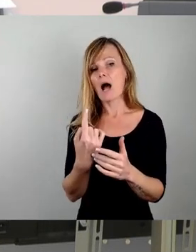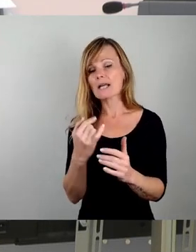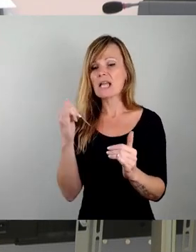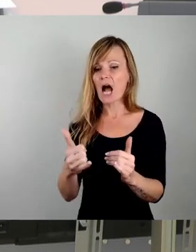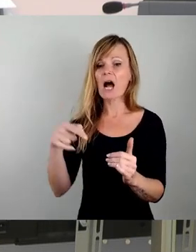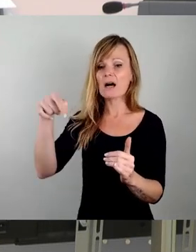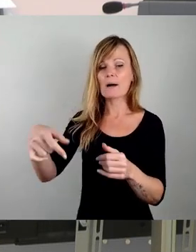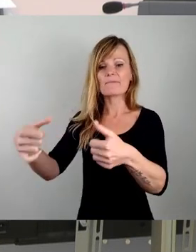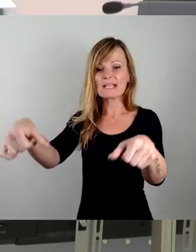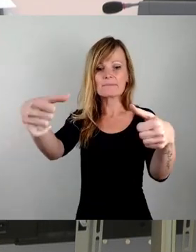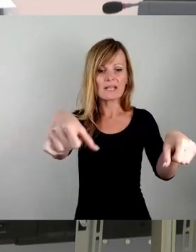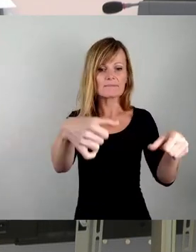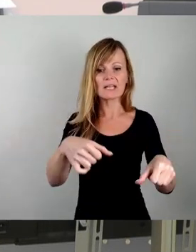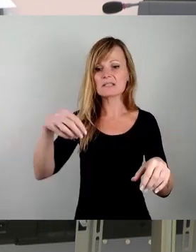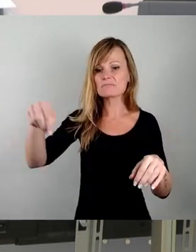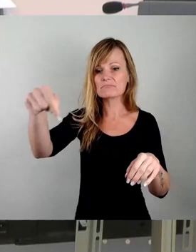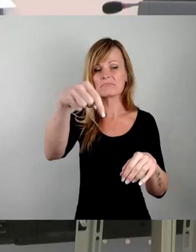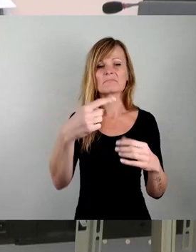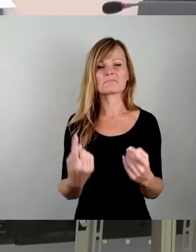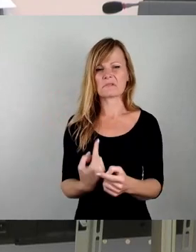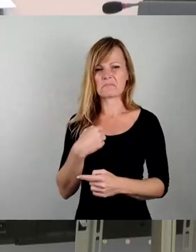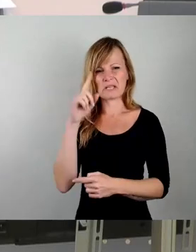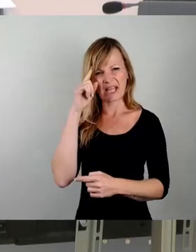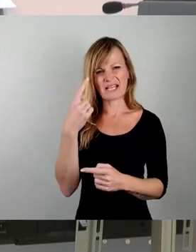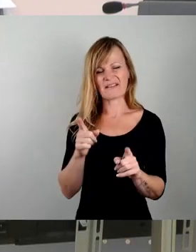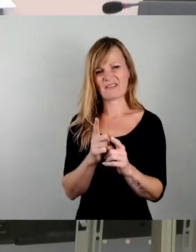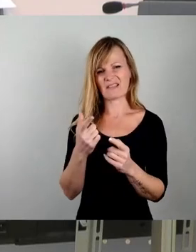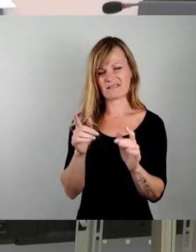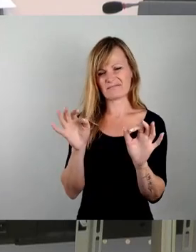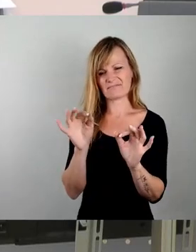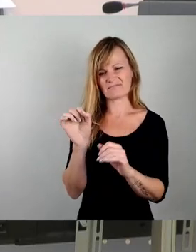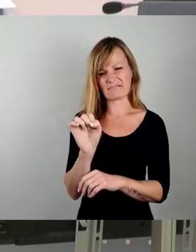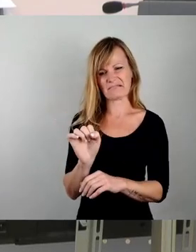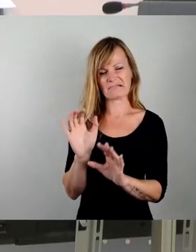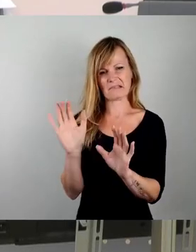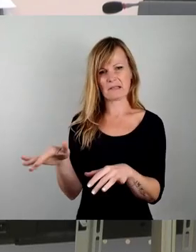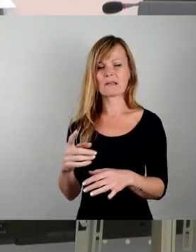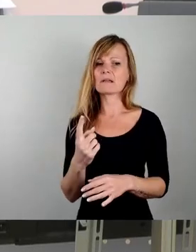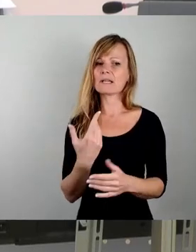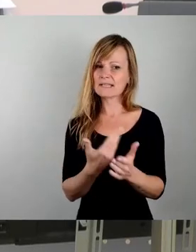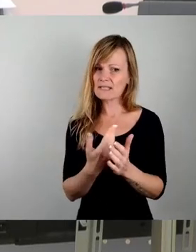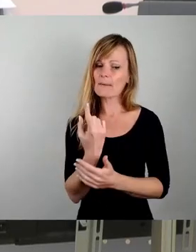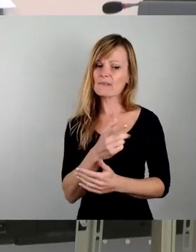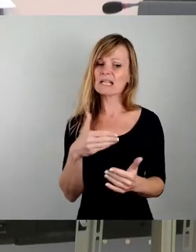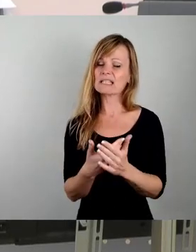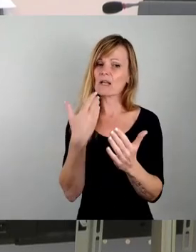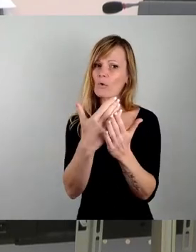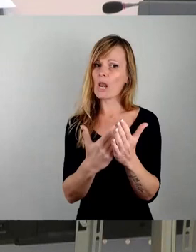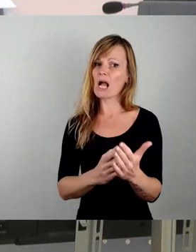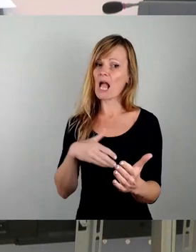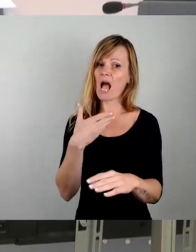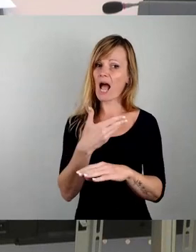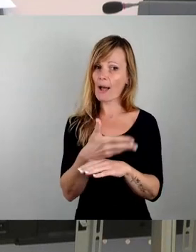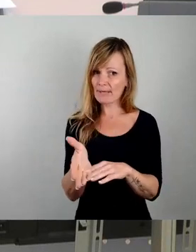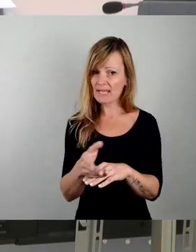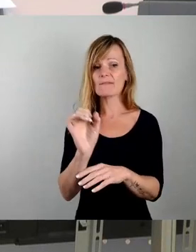ist aber unserer Meinung nach eher ein Greenwashing. Wir lehnen diese Vorlage ab, weil wir uns nicht daran